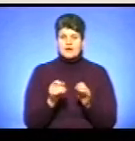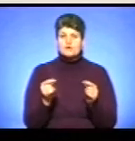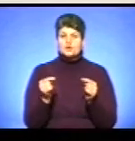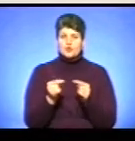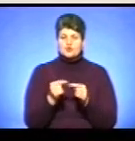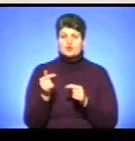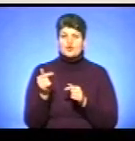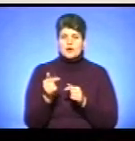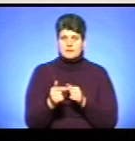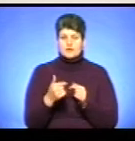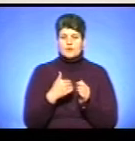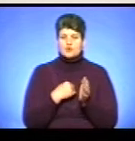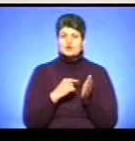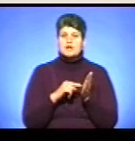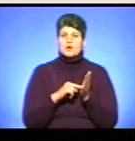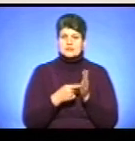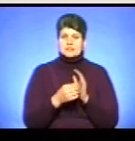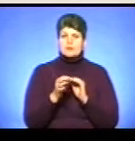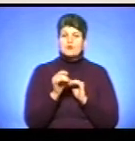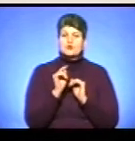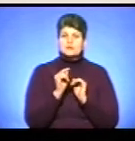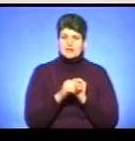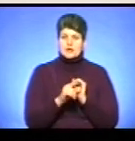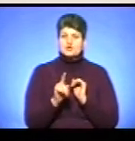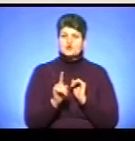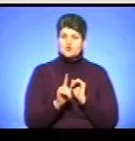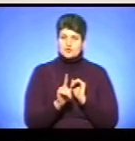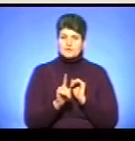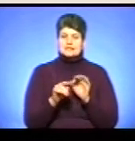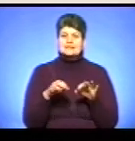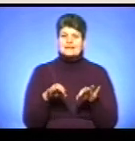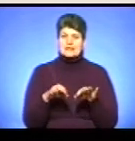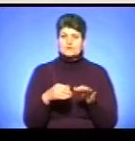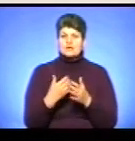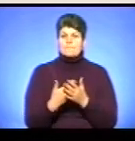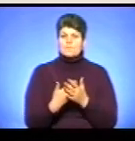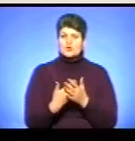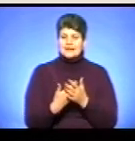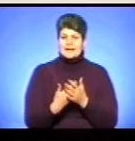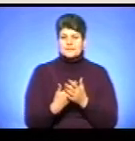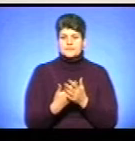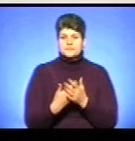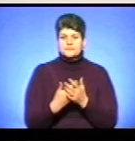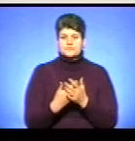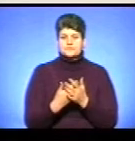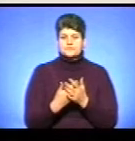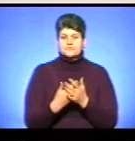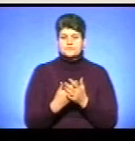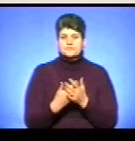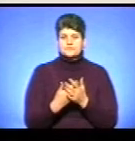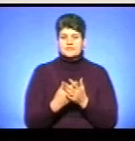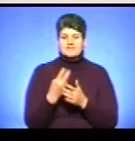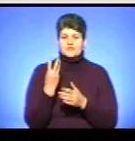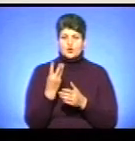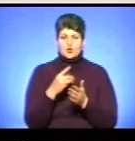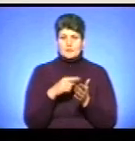грамотно. Я хочу наголосити про те, що транспортна модель буквально в трьох